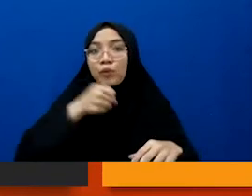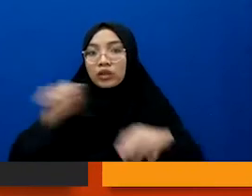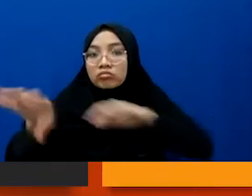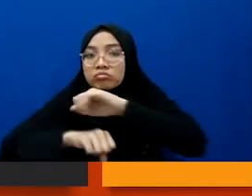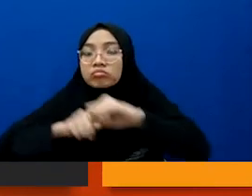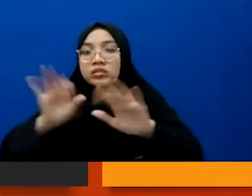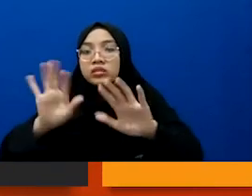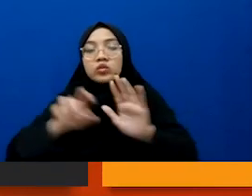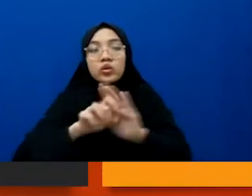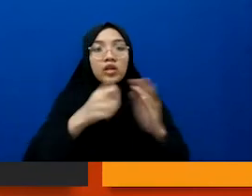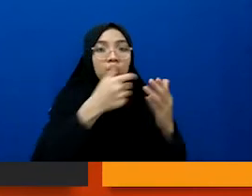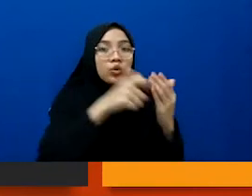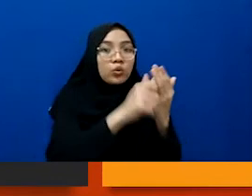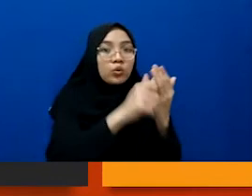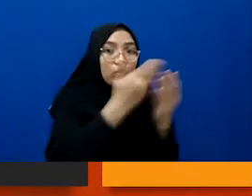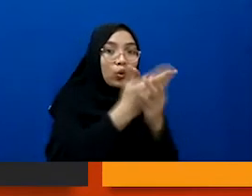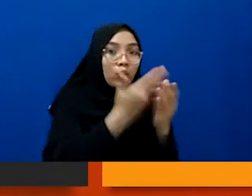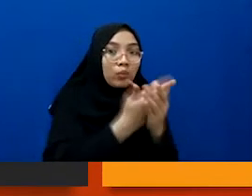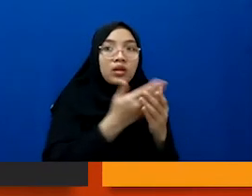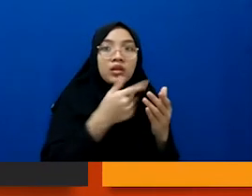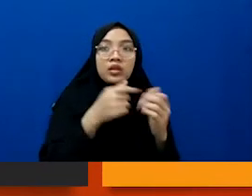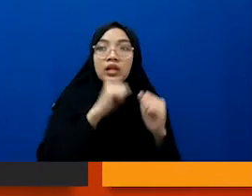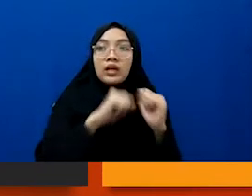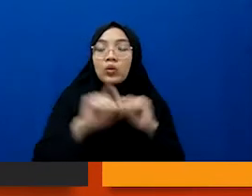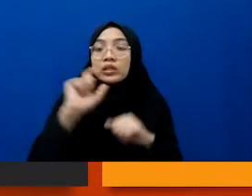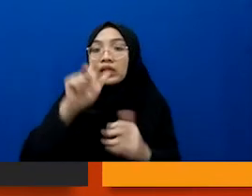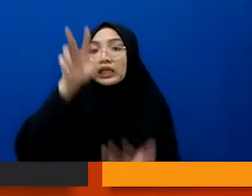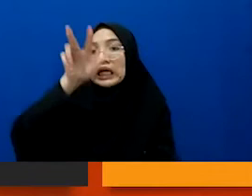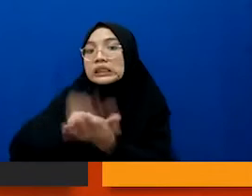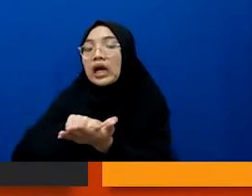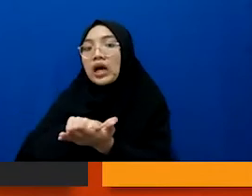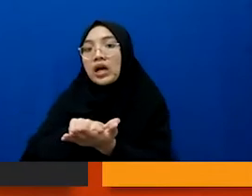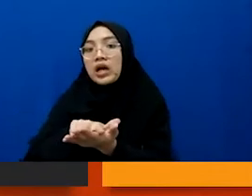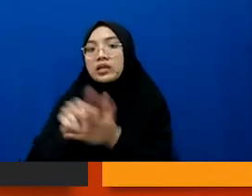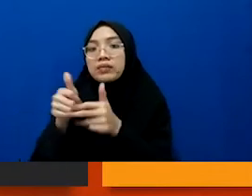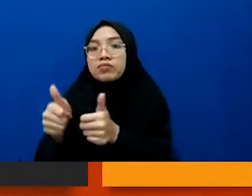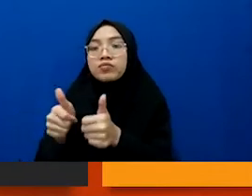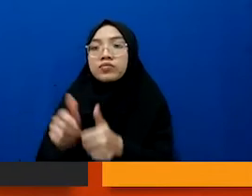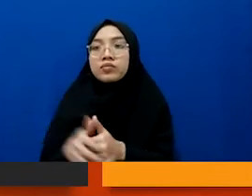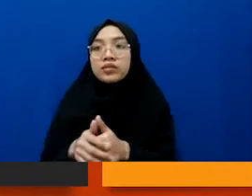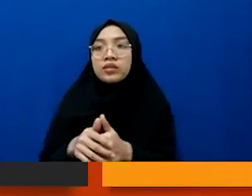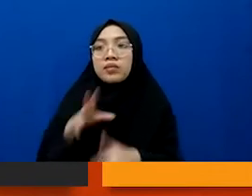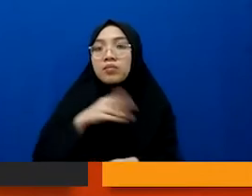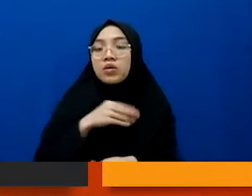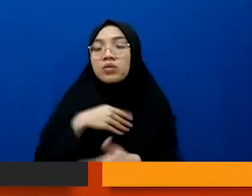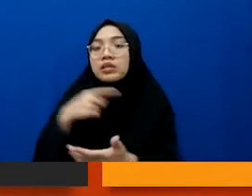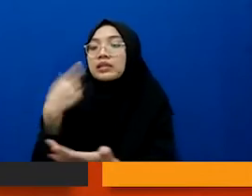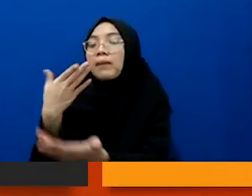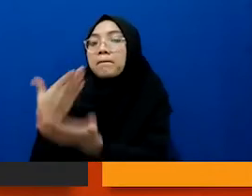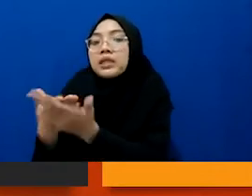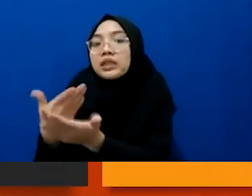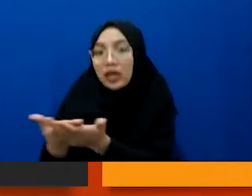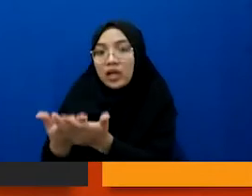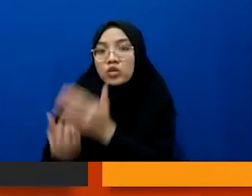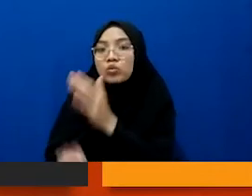mendapatkan dokumen-dokumen itu dilakukan dengan cara yang sah ya sah artinya kita meminta gitu kan kita